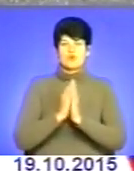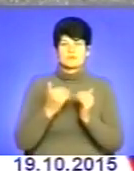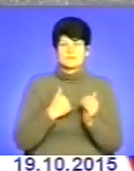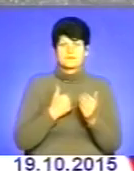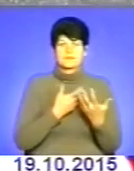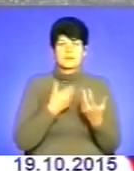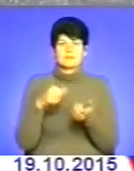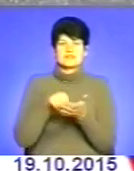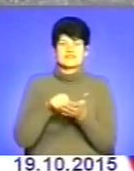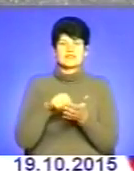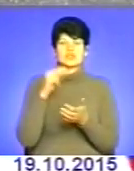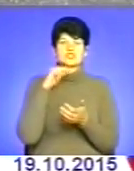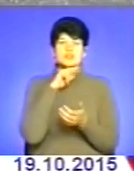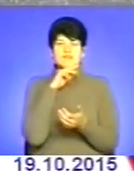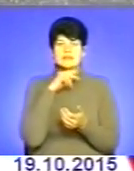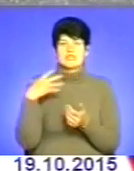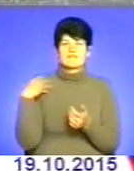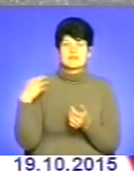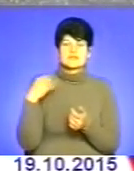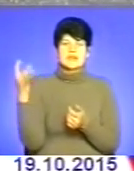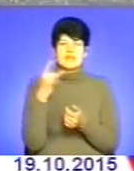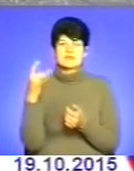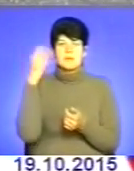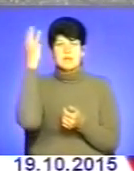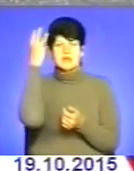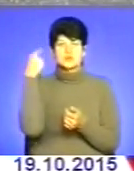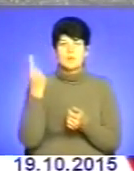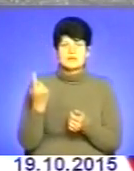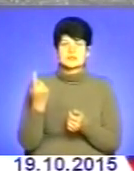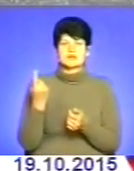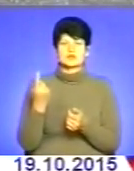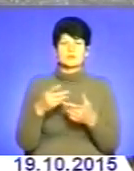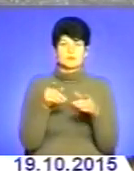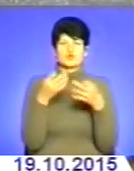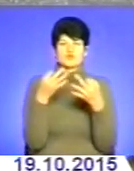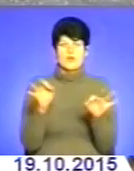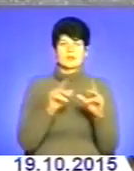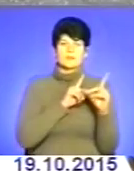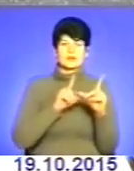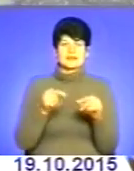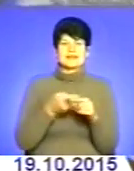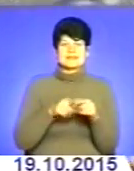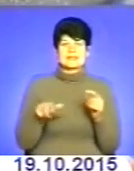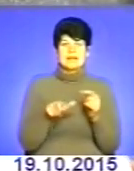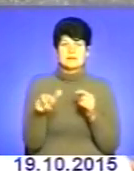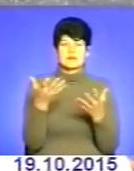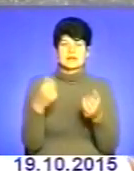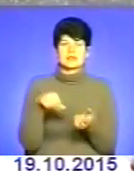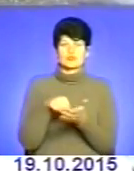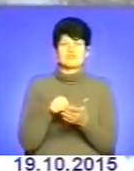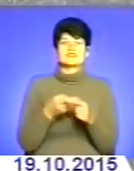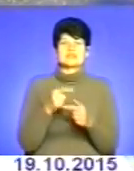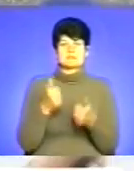представники Чернівецької, Львівської, Рівненської, Хмельницької областей Щоб також дозволили їм покататися на такій трасі, взяти участь у таких